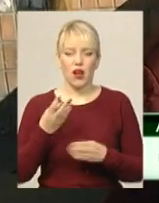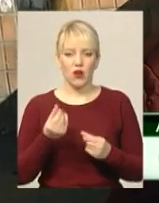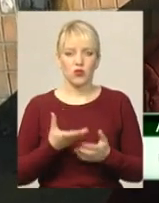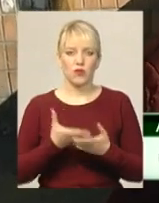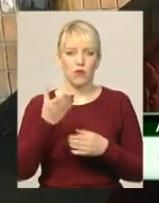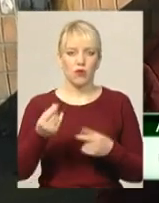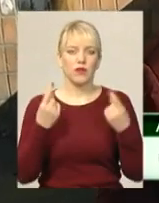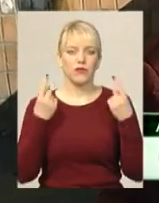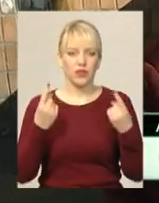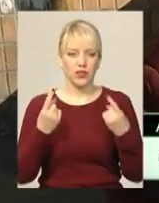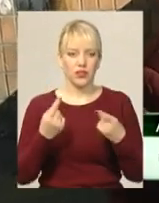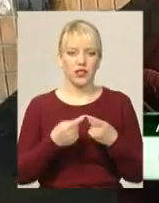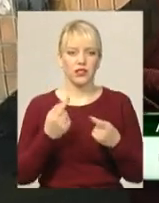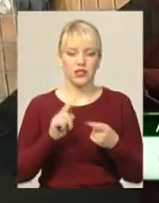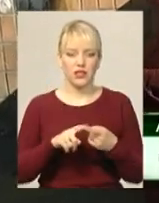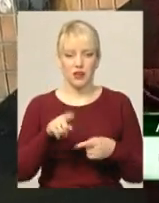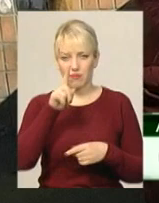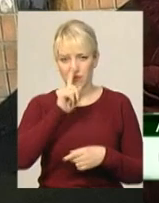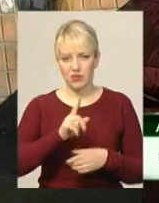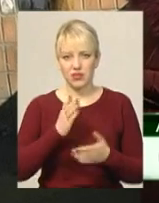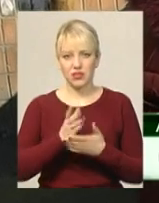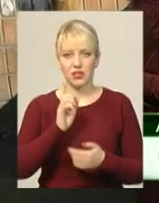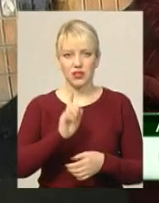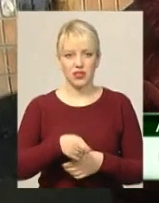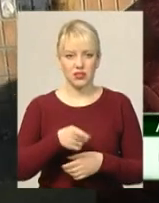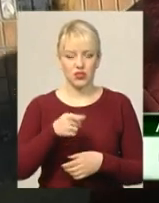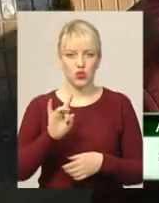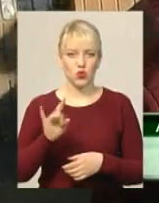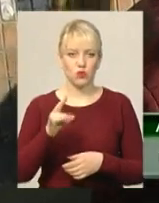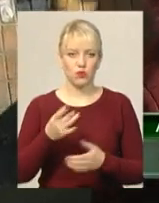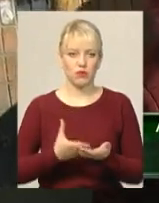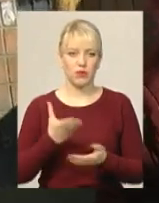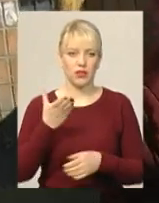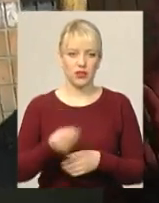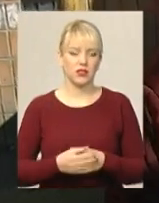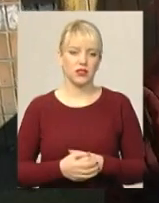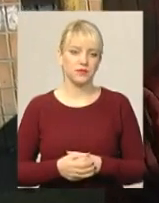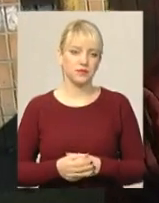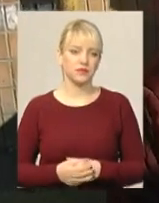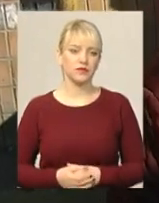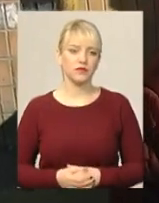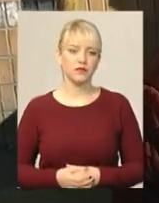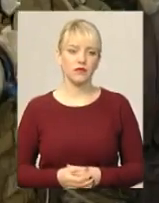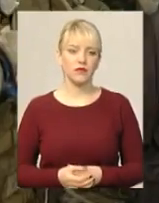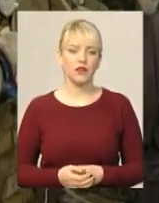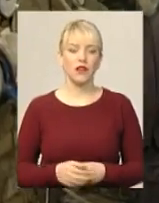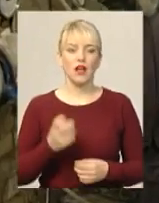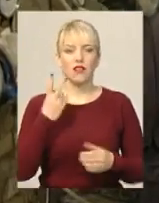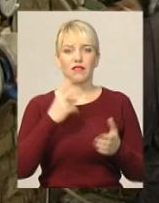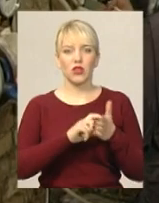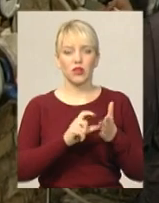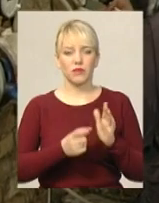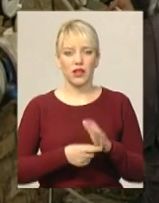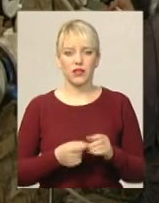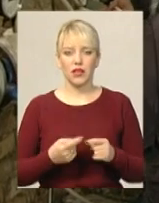я навіть не знаю, ось зараз за цей місяць до тисячі рублів платити А скільки вас треба? Дві До південно